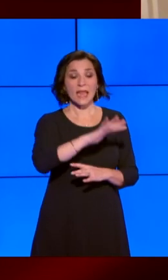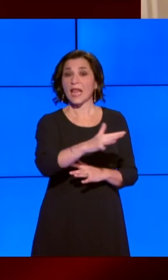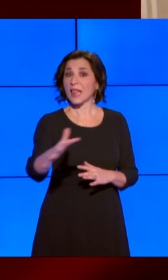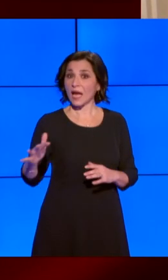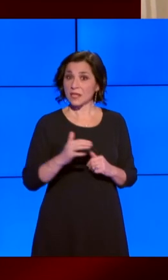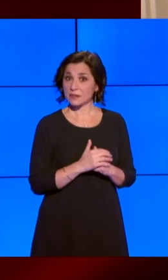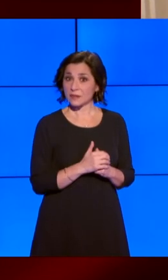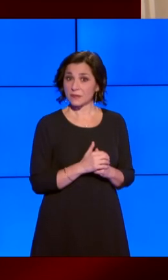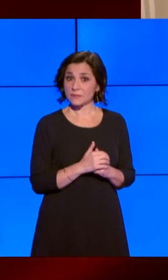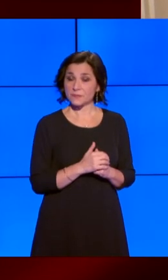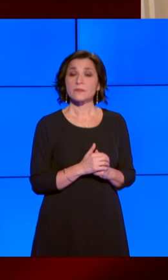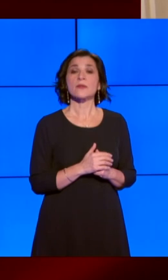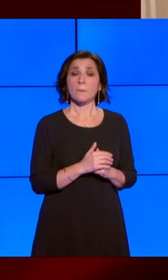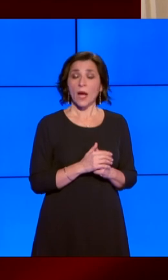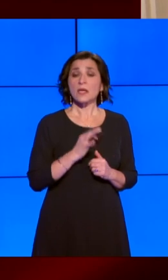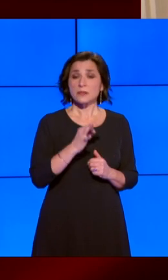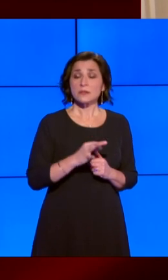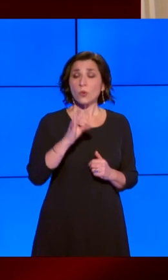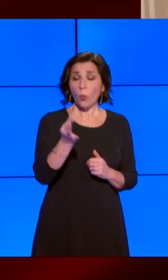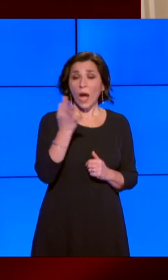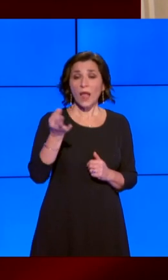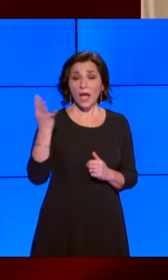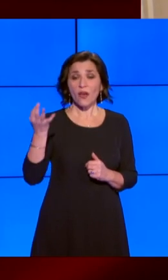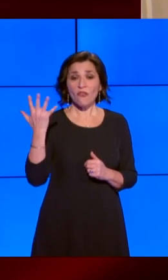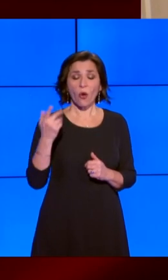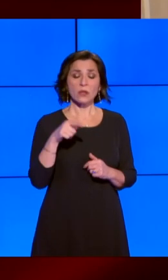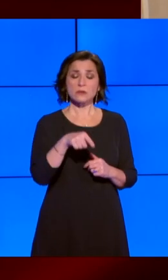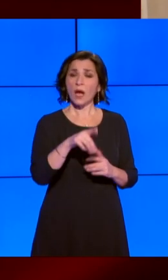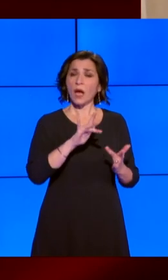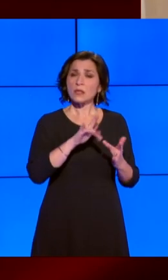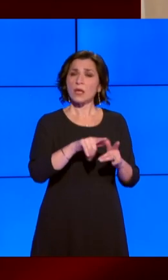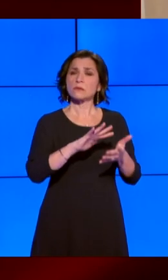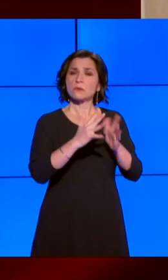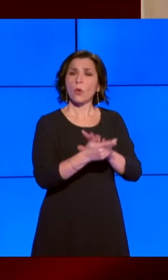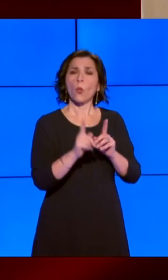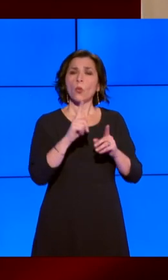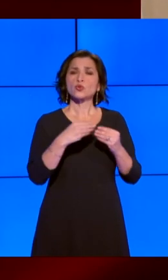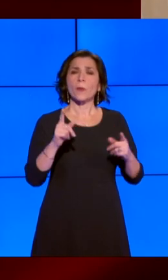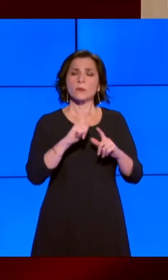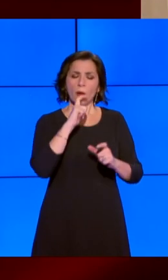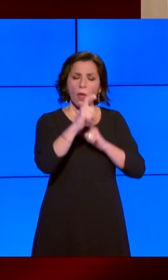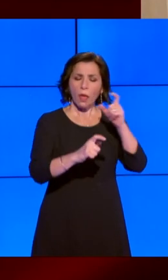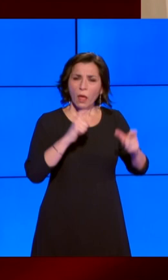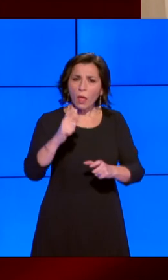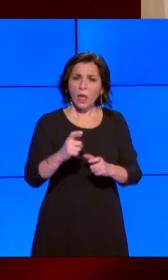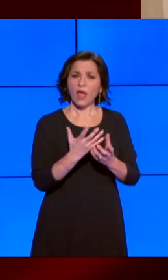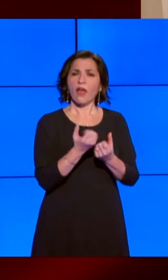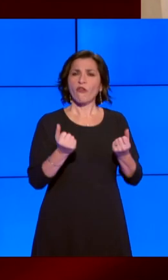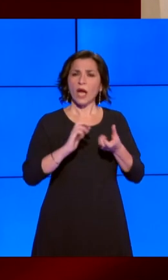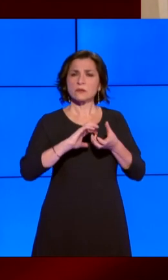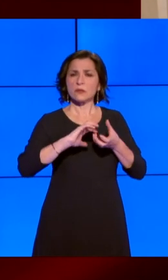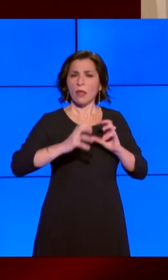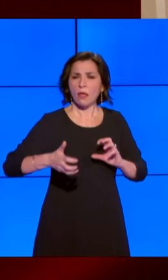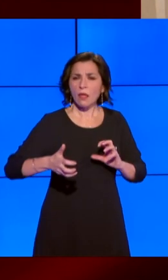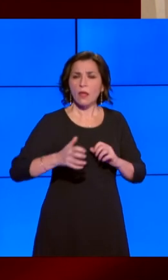Alle volte si trasforma invece strumento per denigrare anche deformando i fatti sovente